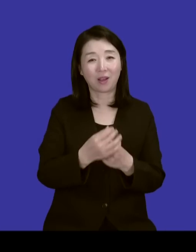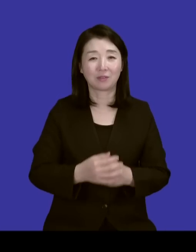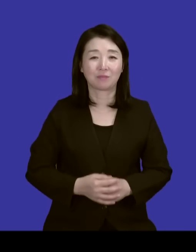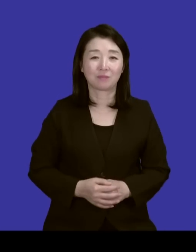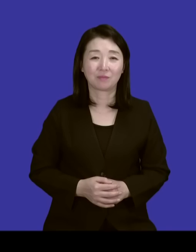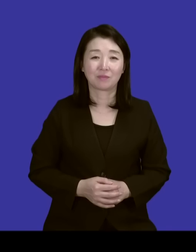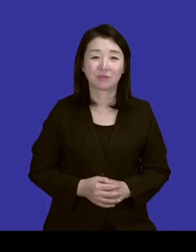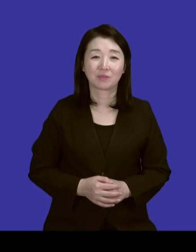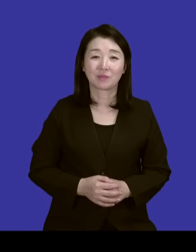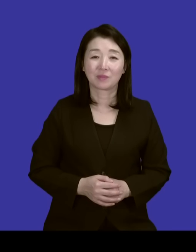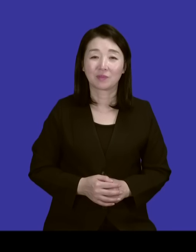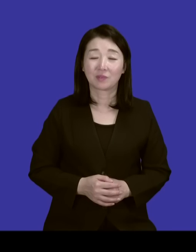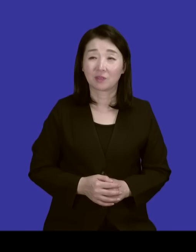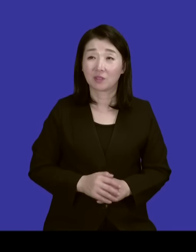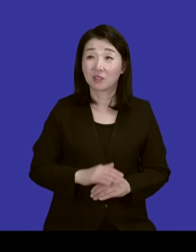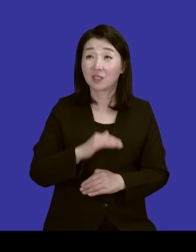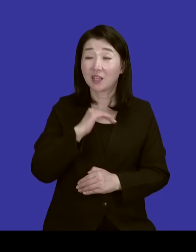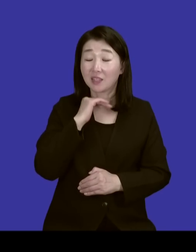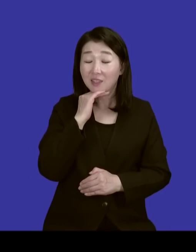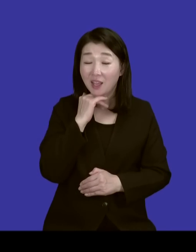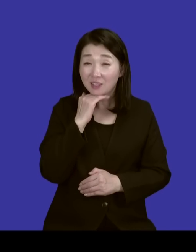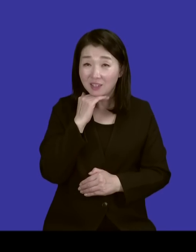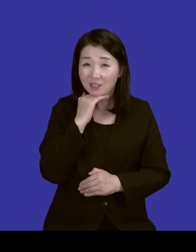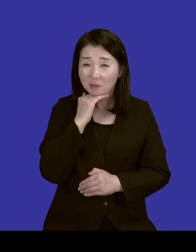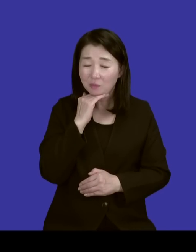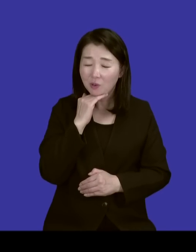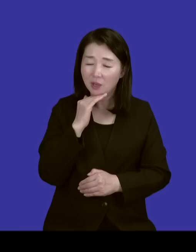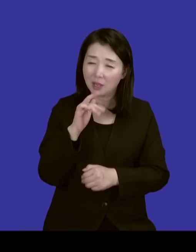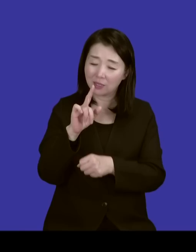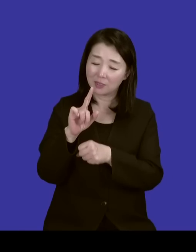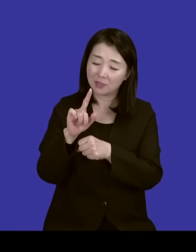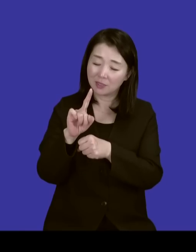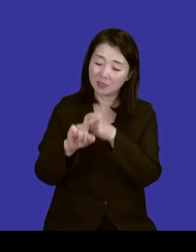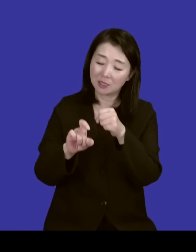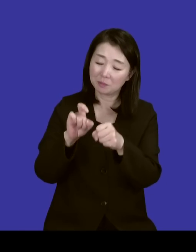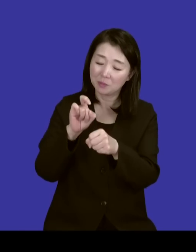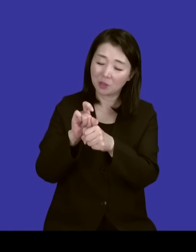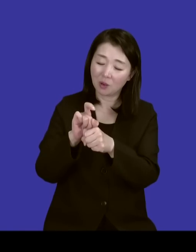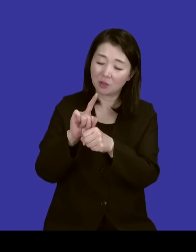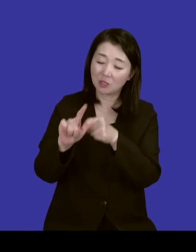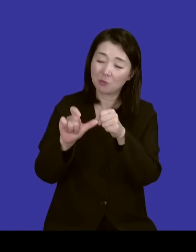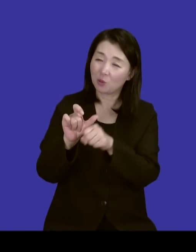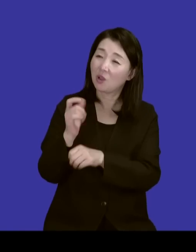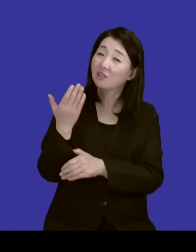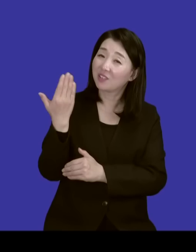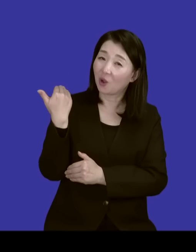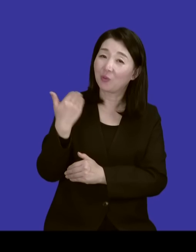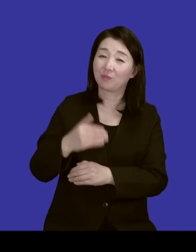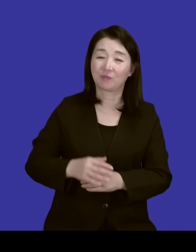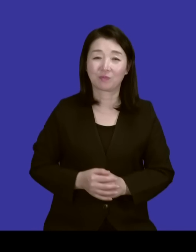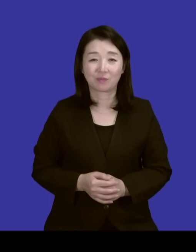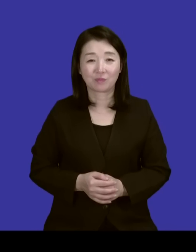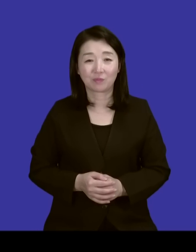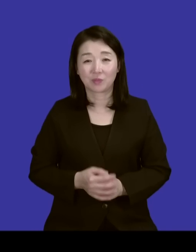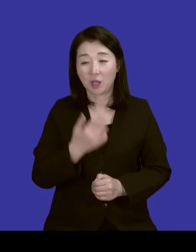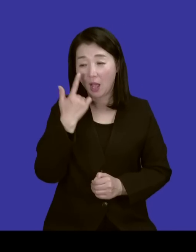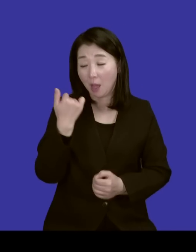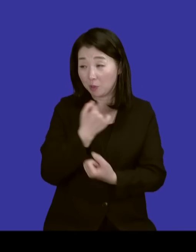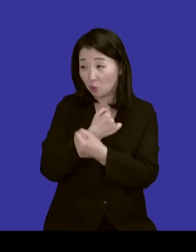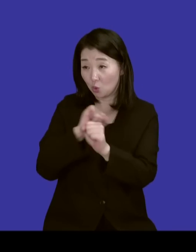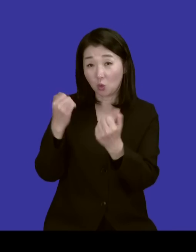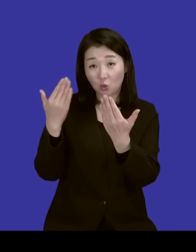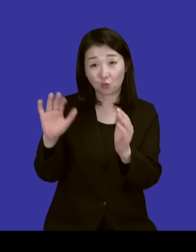지금으로 얘기하면 한 10년 15년 전인 것 같아요. 그때 아버지를 그러니까 그 용서와 함께